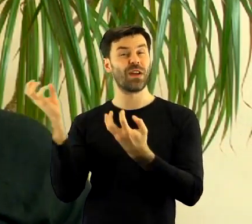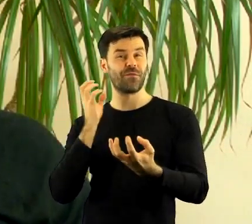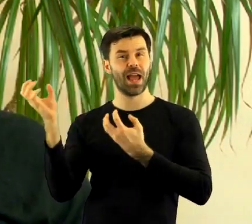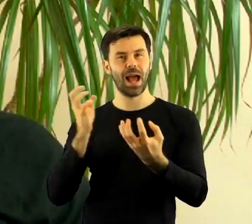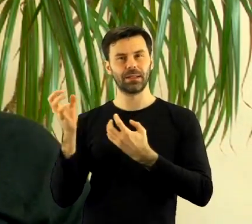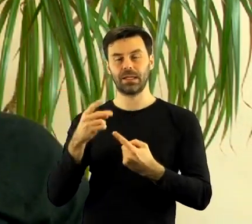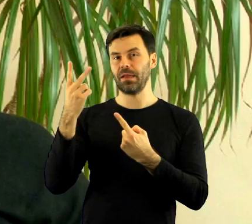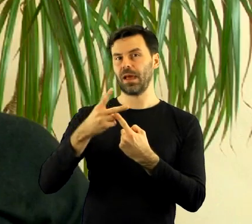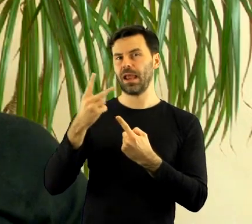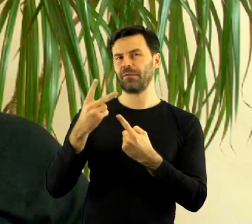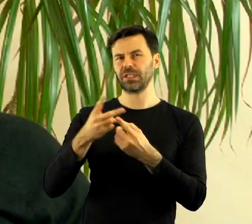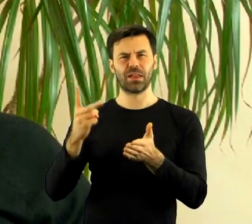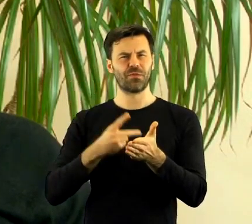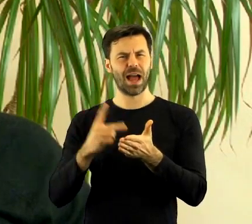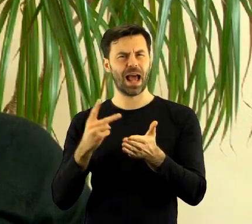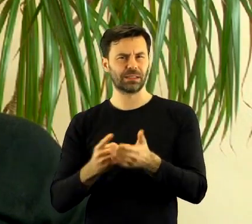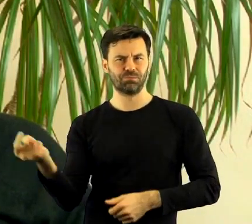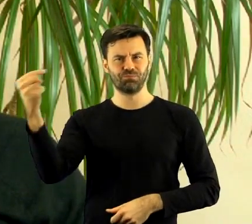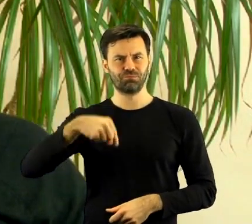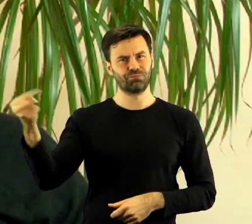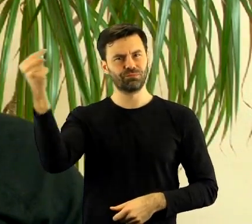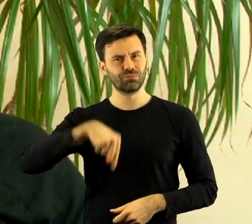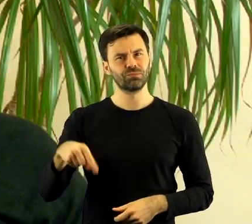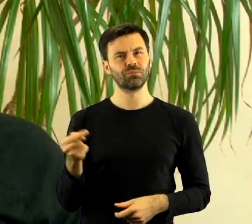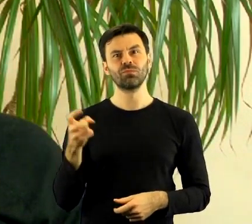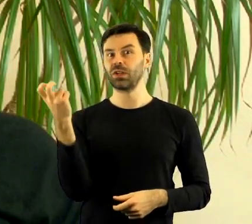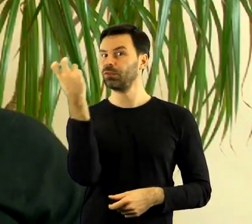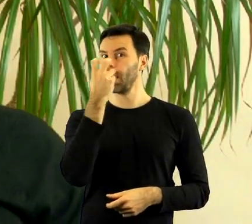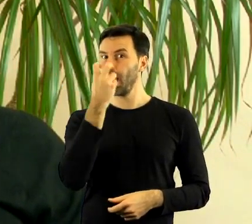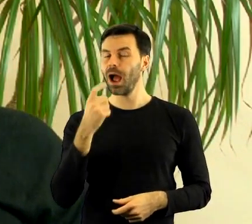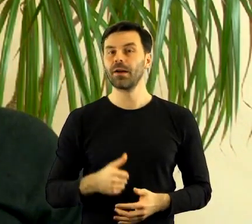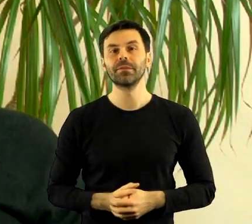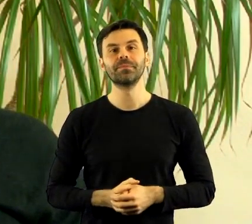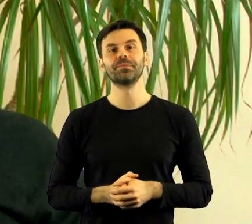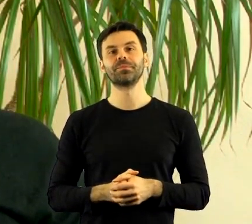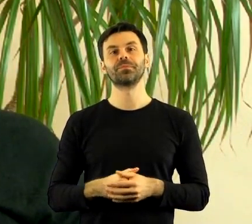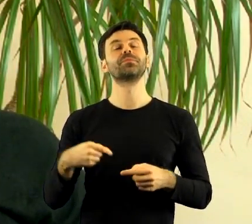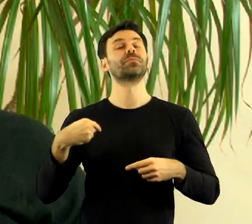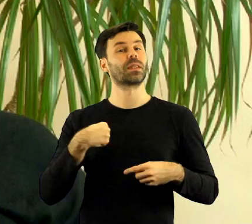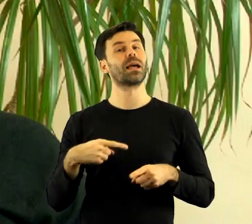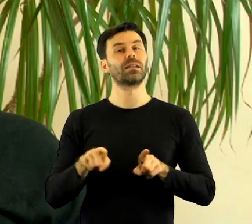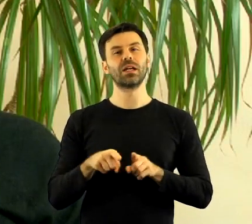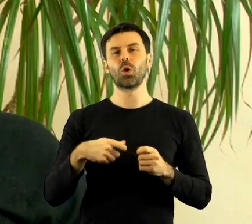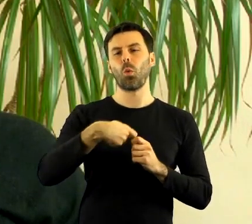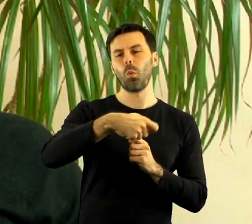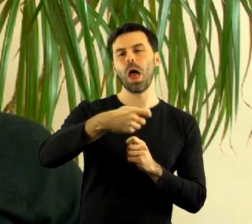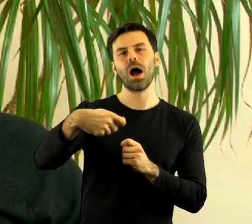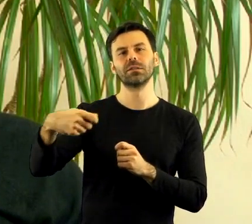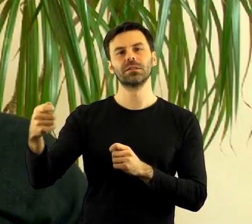Przyjechała do nas telewizja raz i drugi, tak jakby interwencyjna dojęła się sprawą. My żeśmy z kolei ulotki